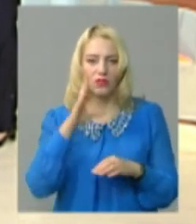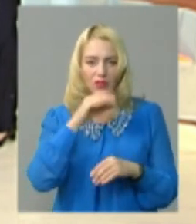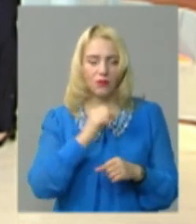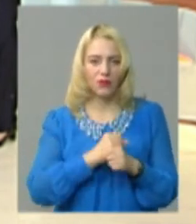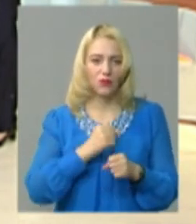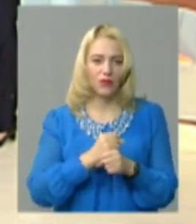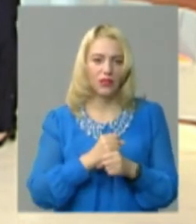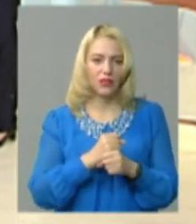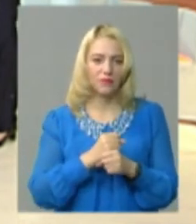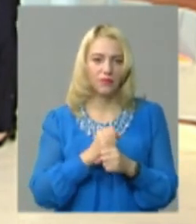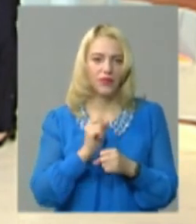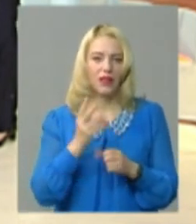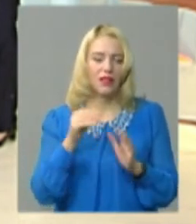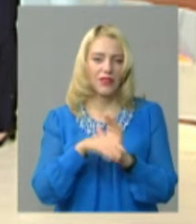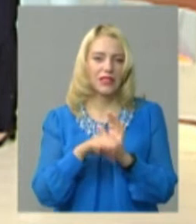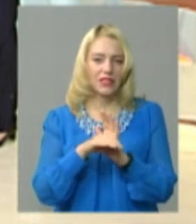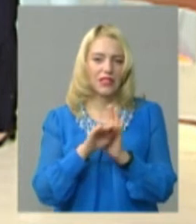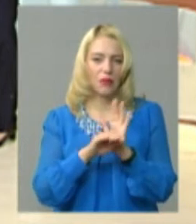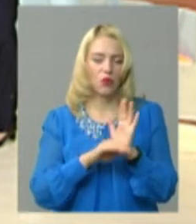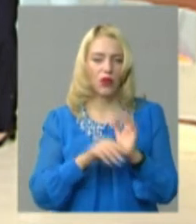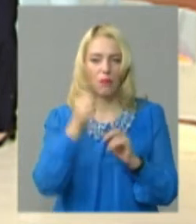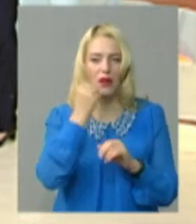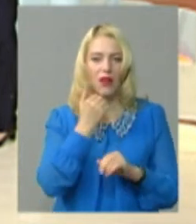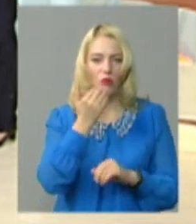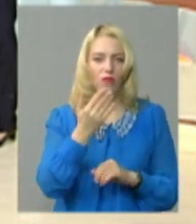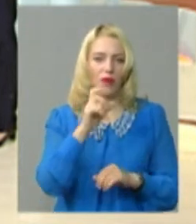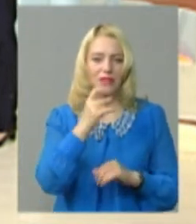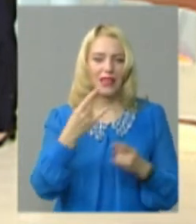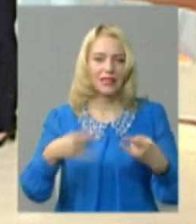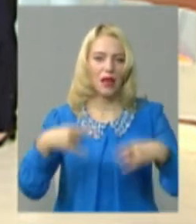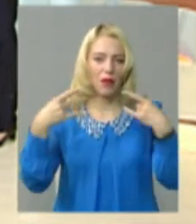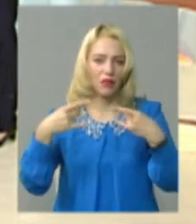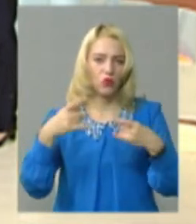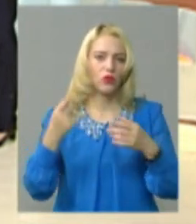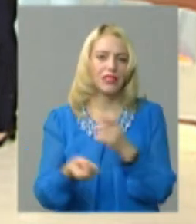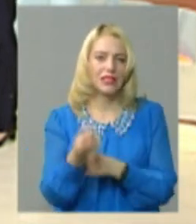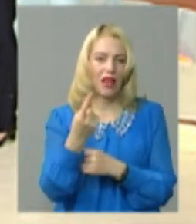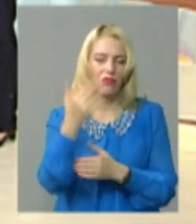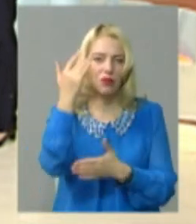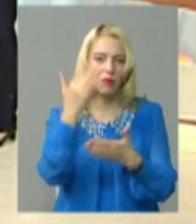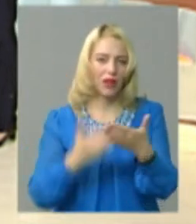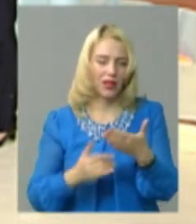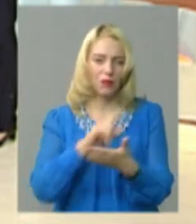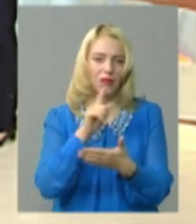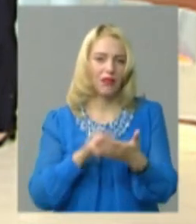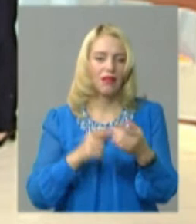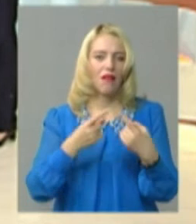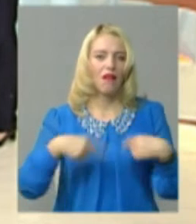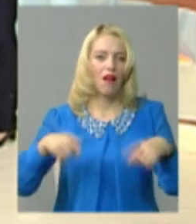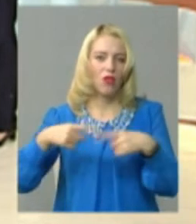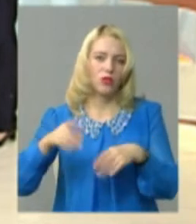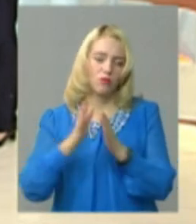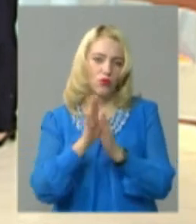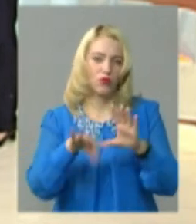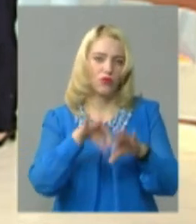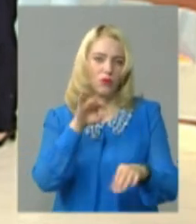працювала, як інвестиційна програма. Дякую вам. Зараз на моніторі з'явиться перелік питань за галузями. Попрошу вас із